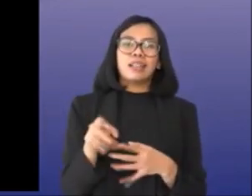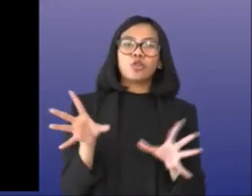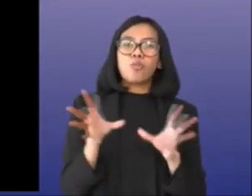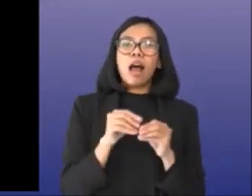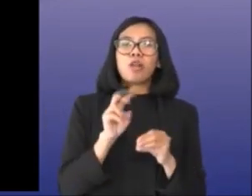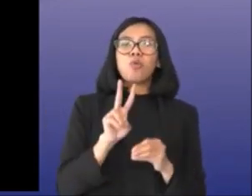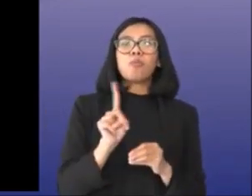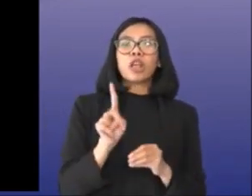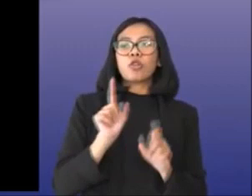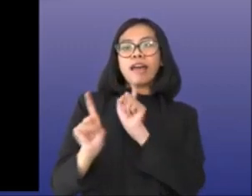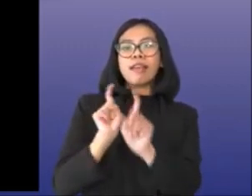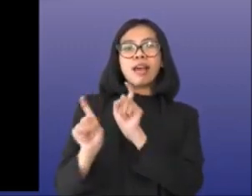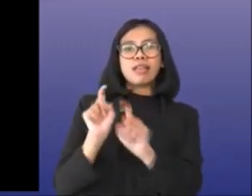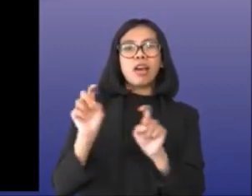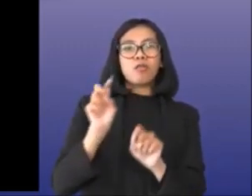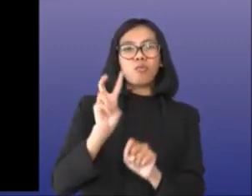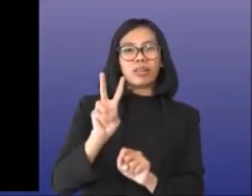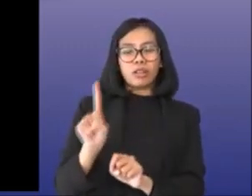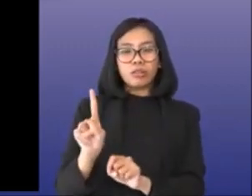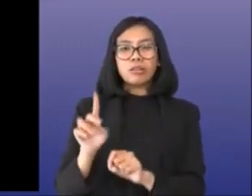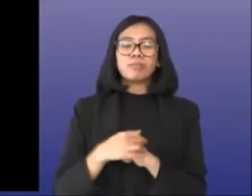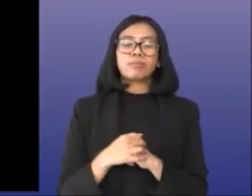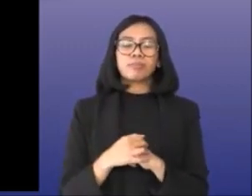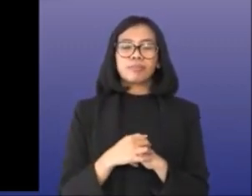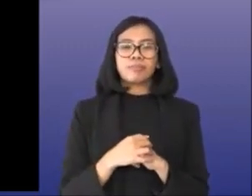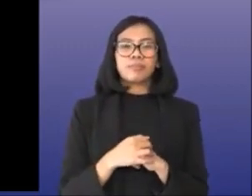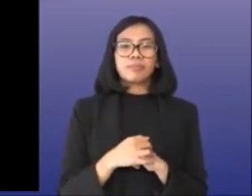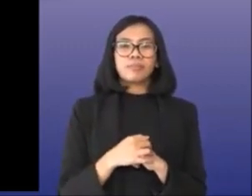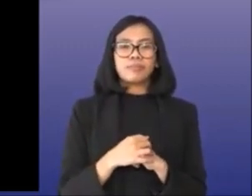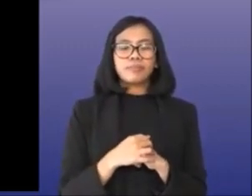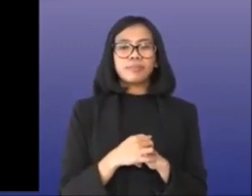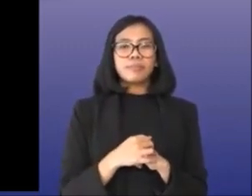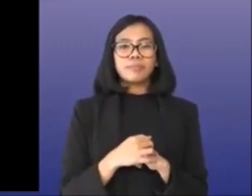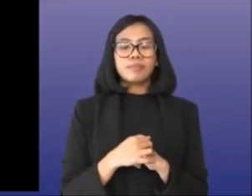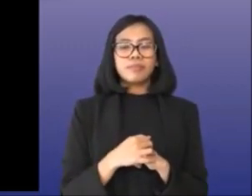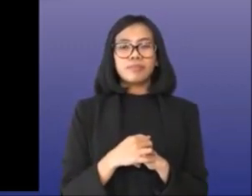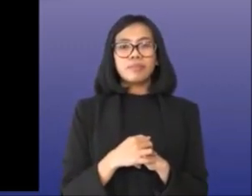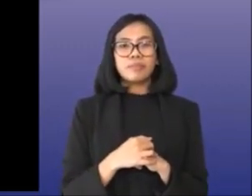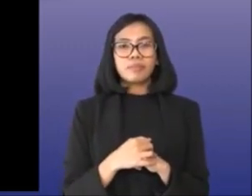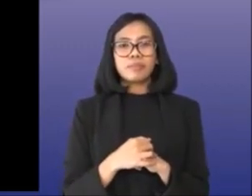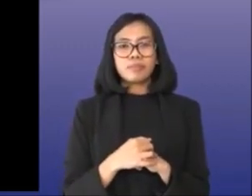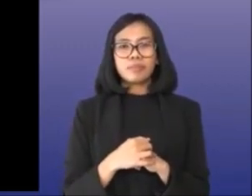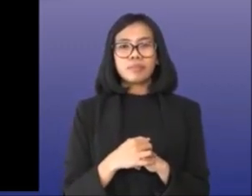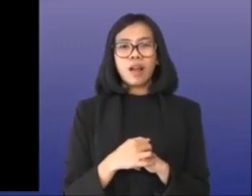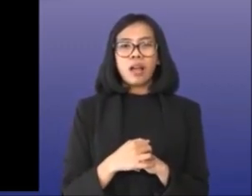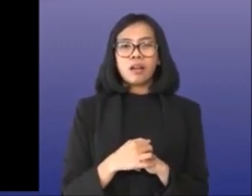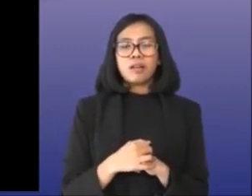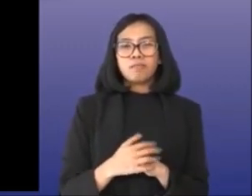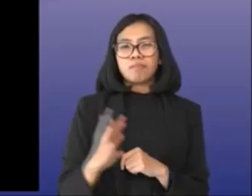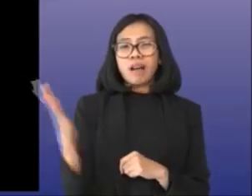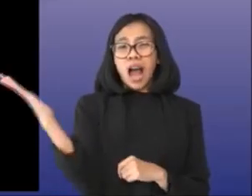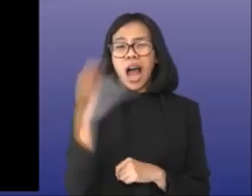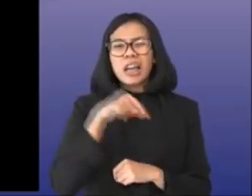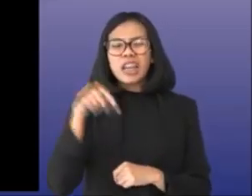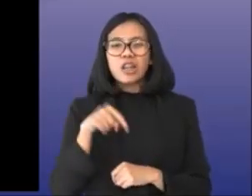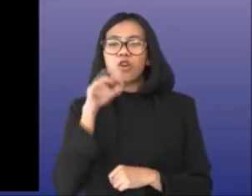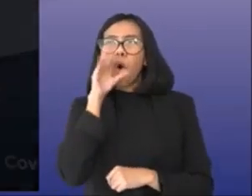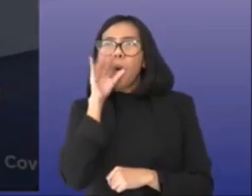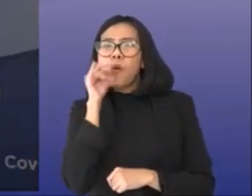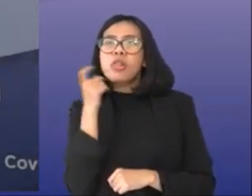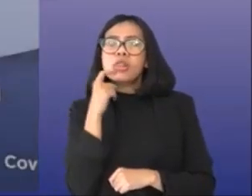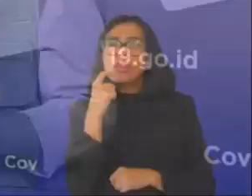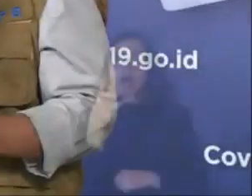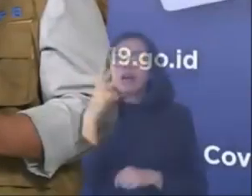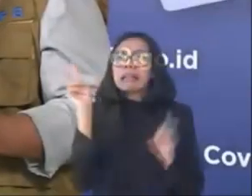kesiapsiagaan desa. Hari-hari ini banyak sekali pembicaraan mengenai isu mudik.